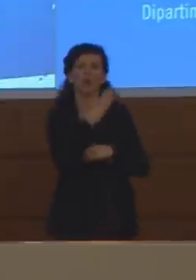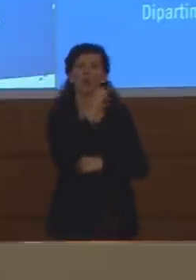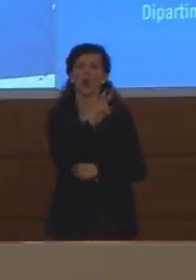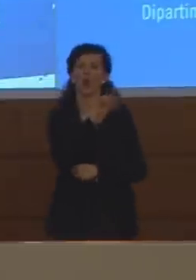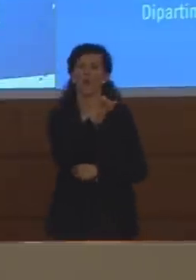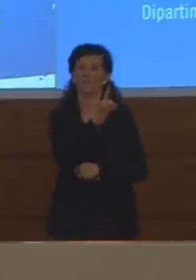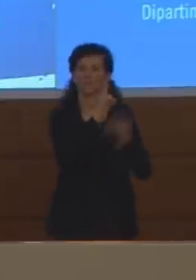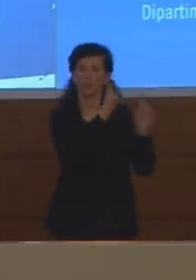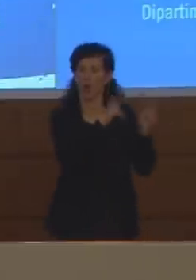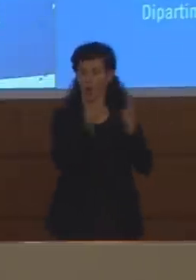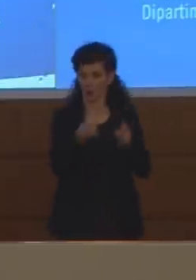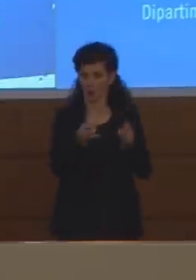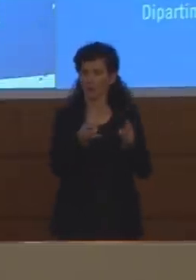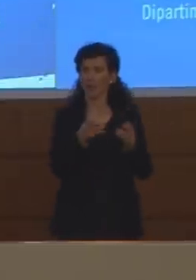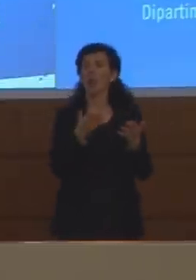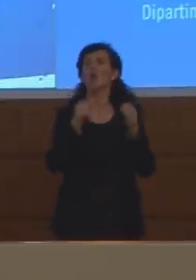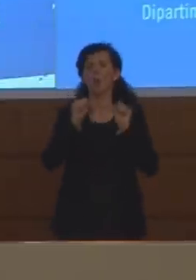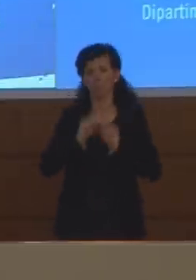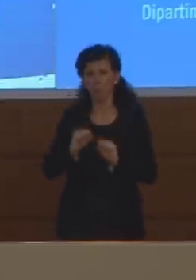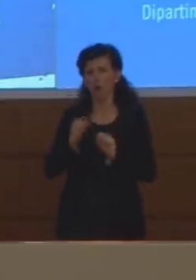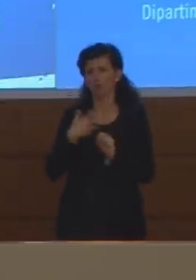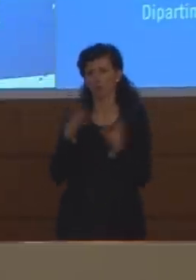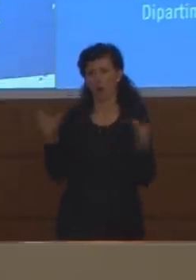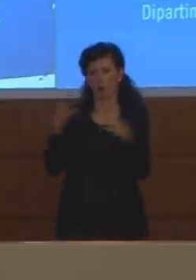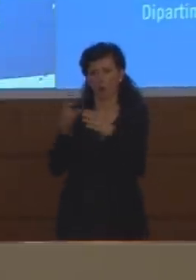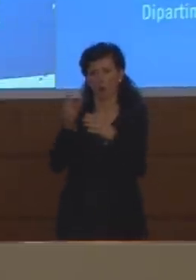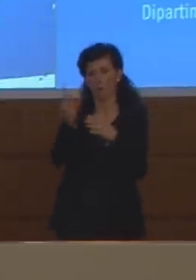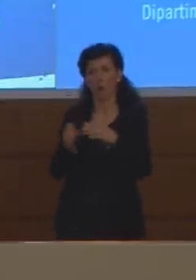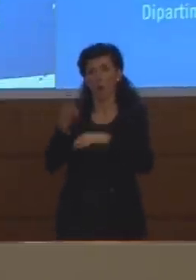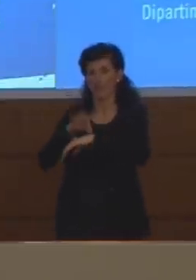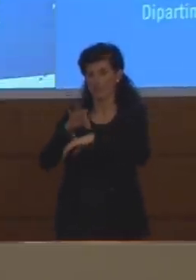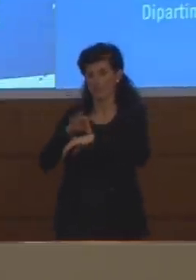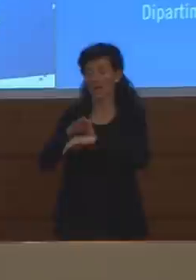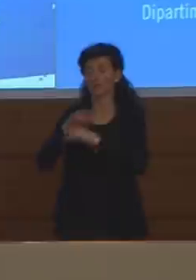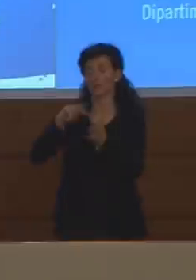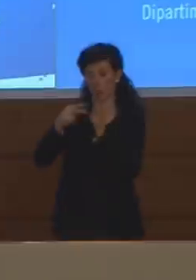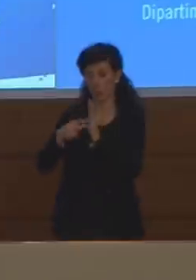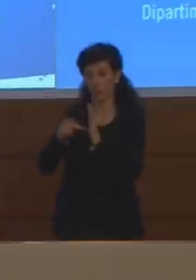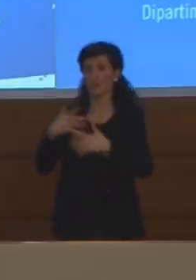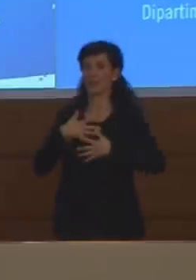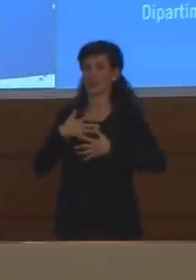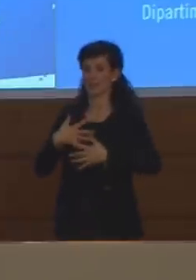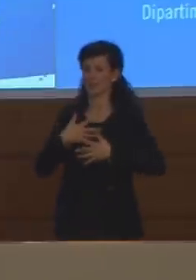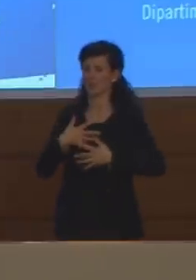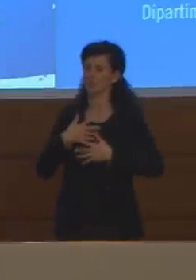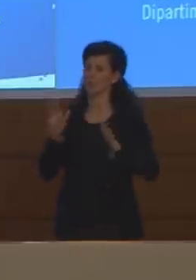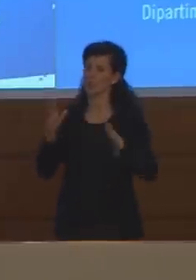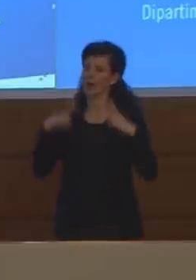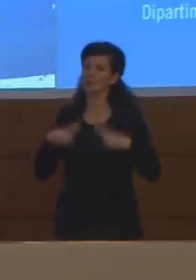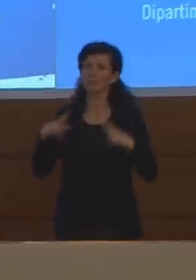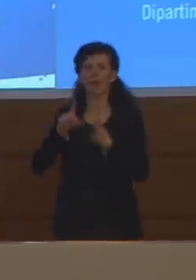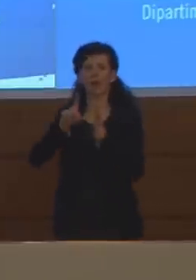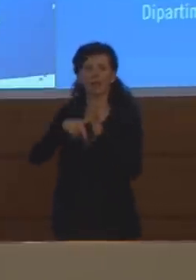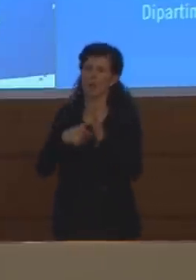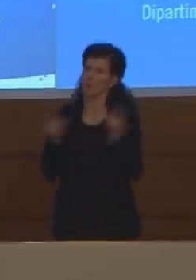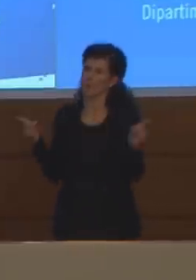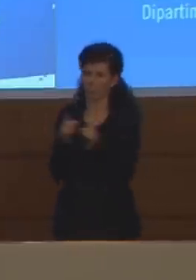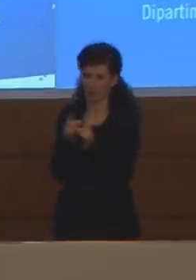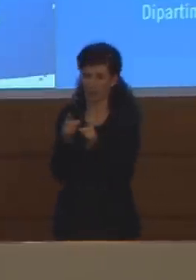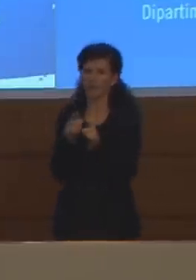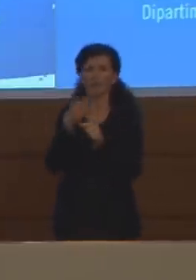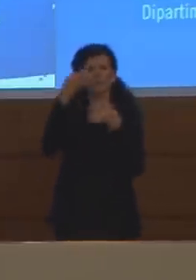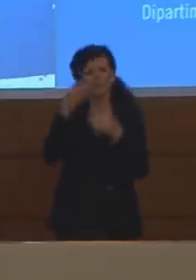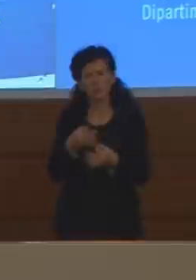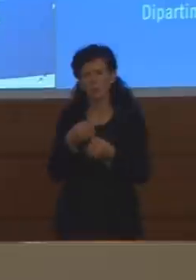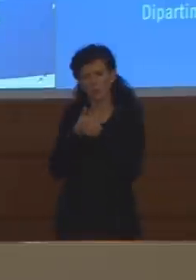gruppo di pazienti che avranno un problema respiratorio, speriamo per il minor tempo possibile, sono certo che saranno seguiti